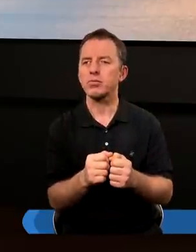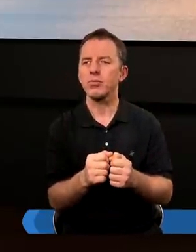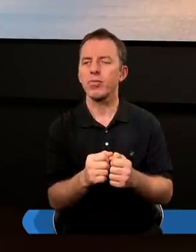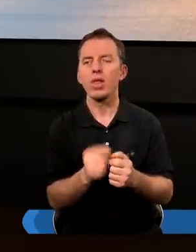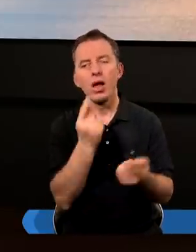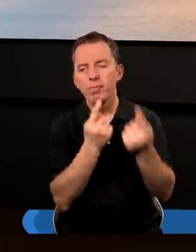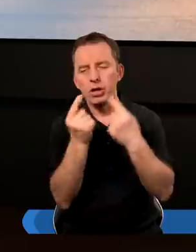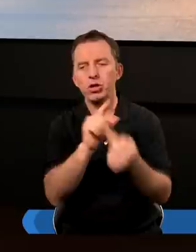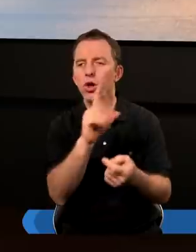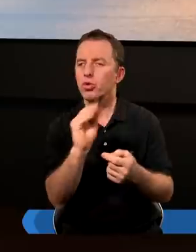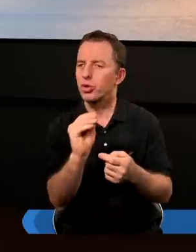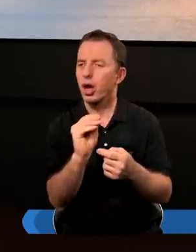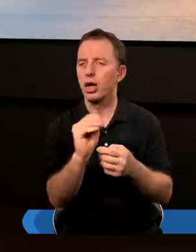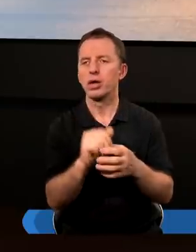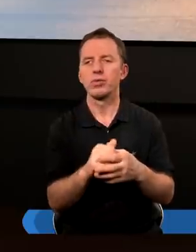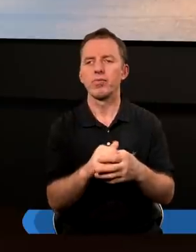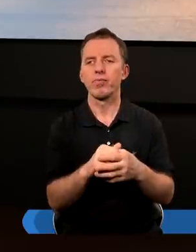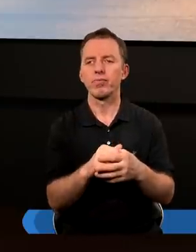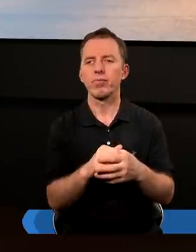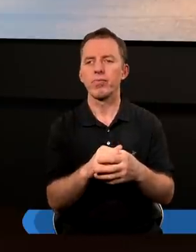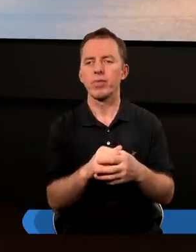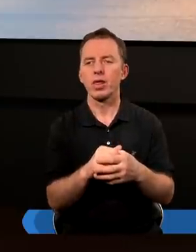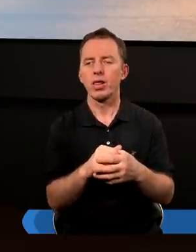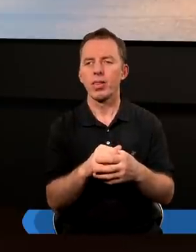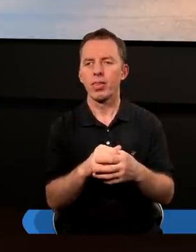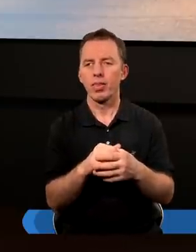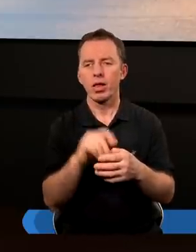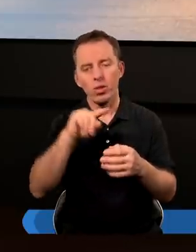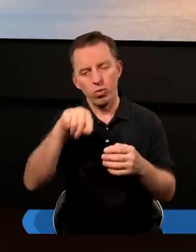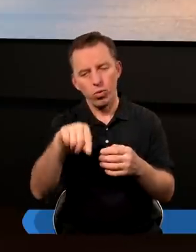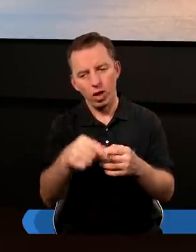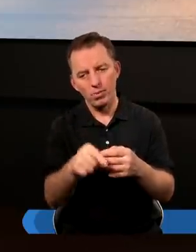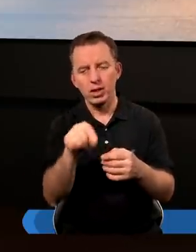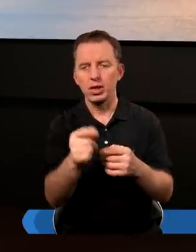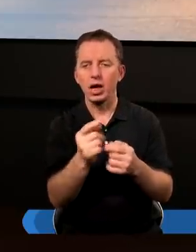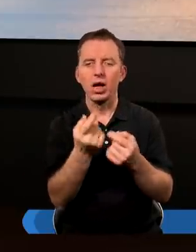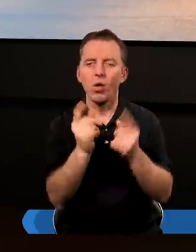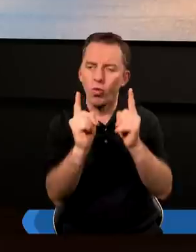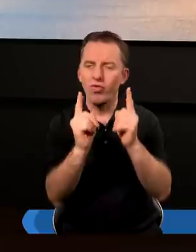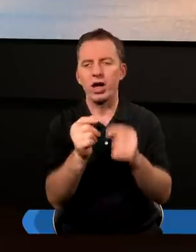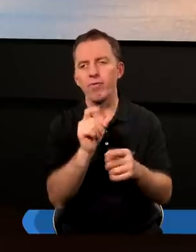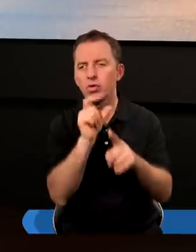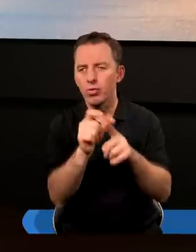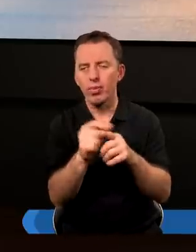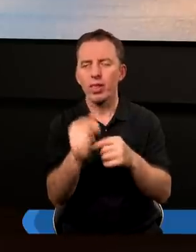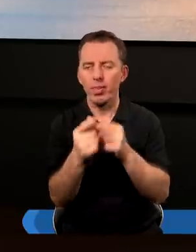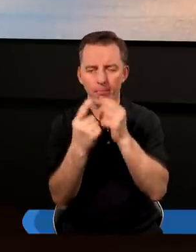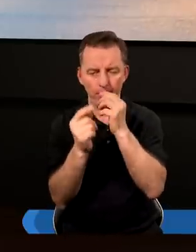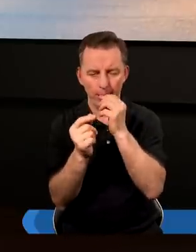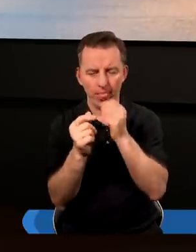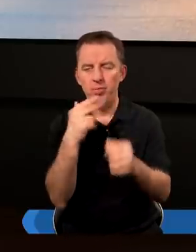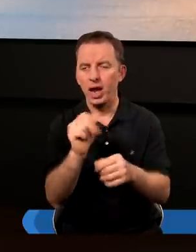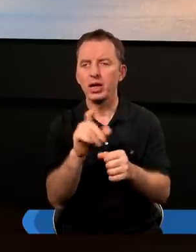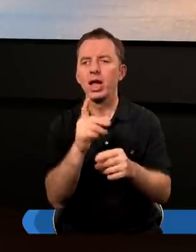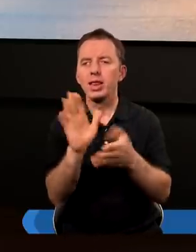Myślę, że w głębie tego zwrotu, czy kompilacji